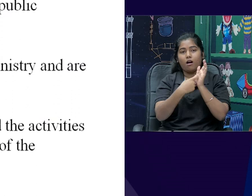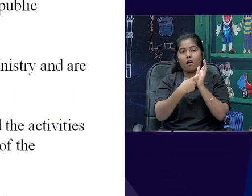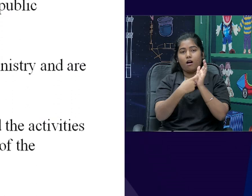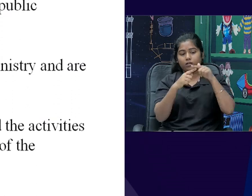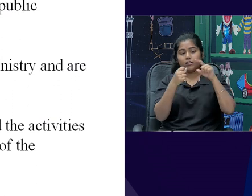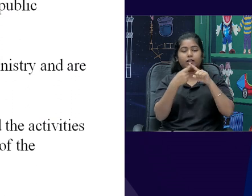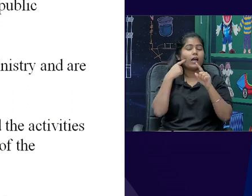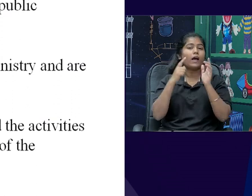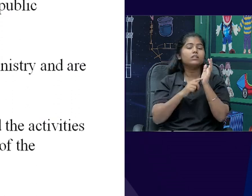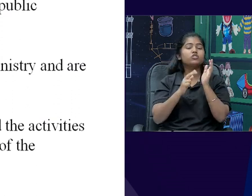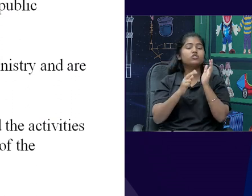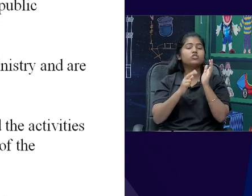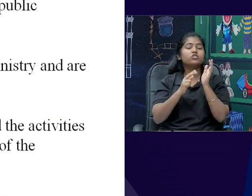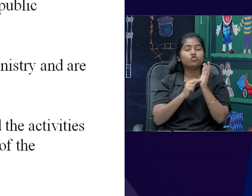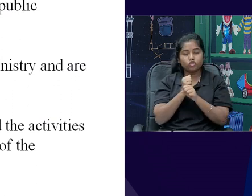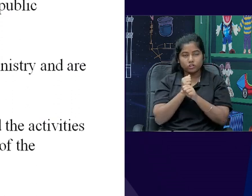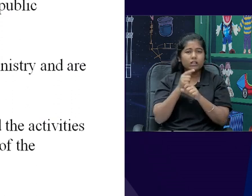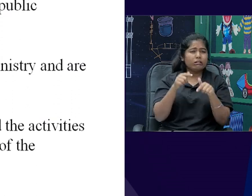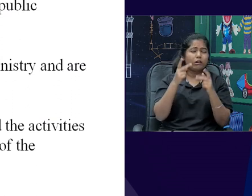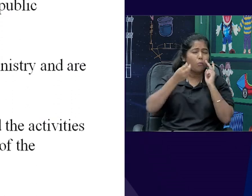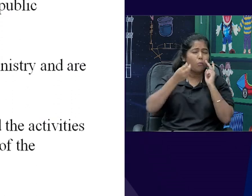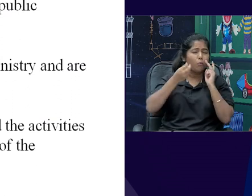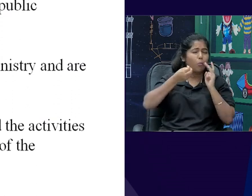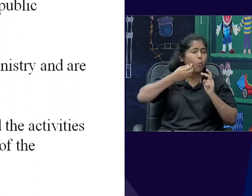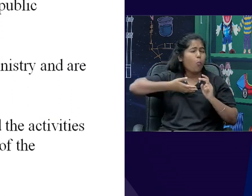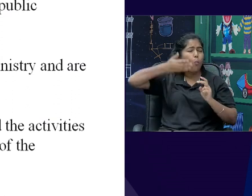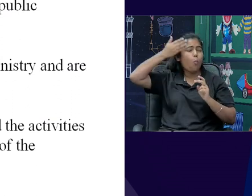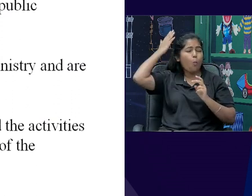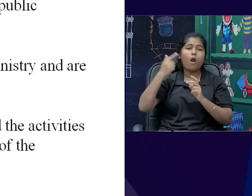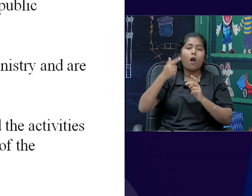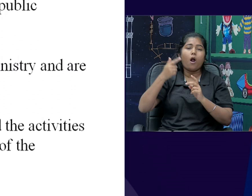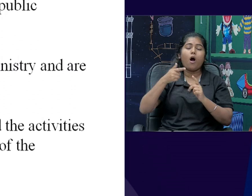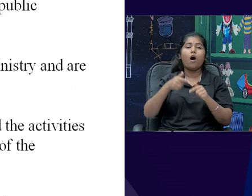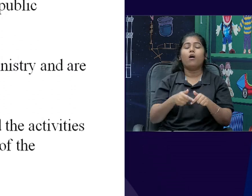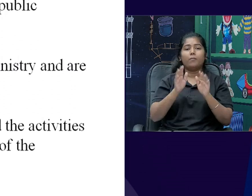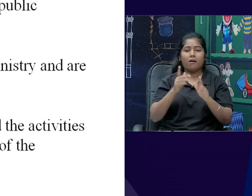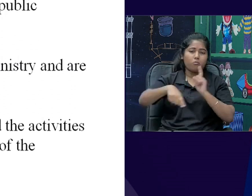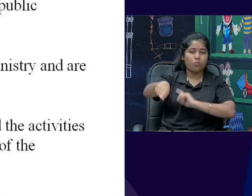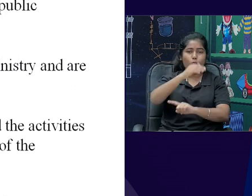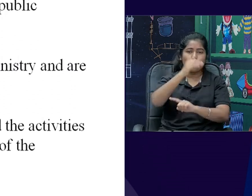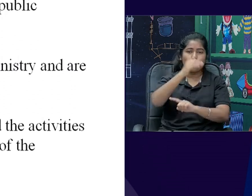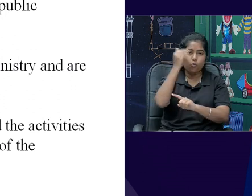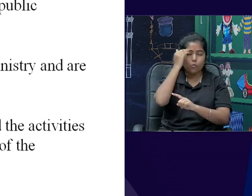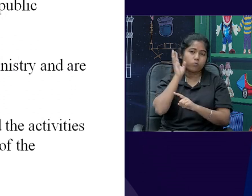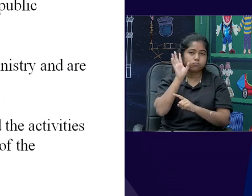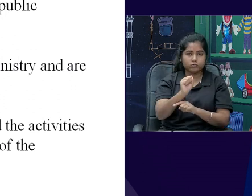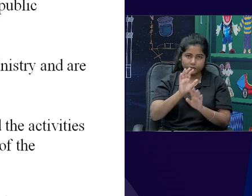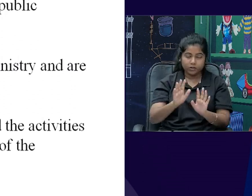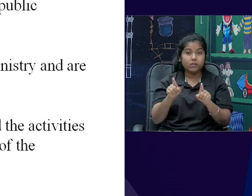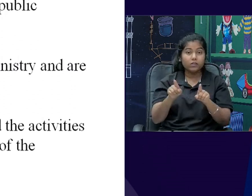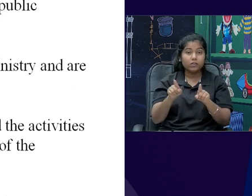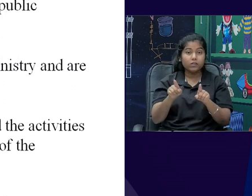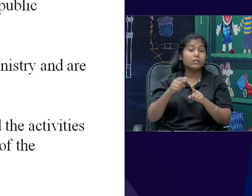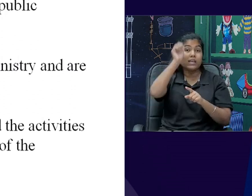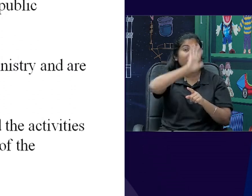सबसे traditional form of organizing public enterprises हैं. बच्चों को पता है, उन्होंने सुन रखा है, कि इंडिया में, British